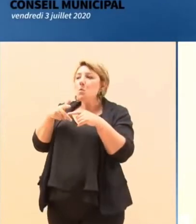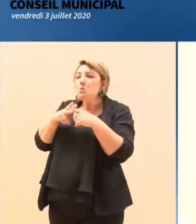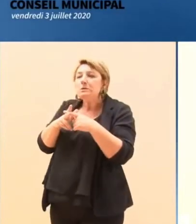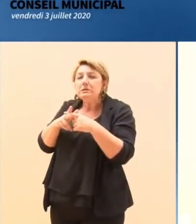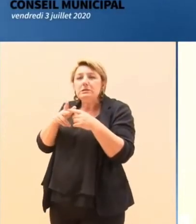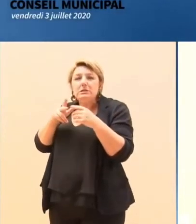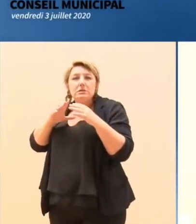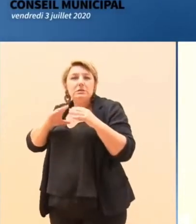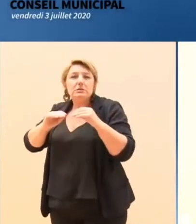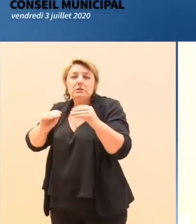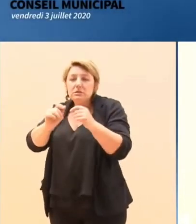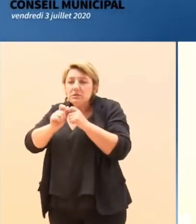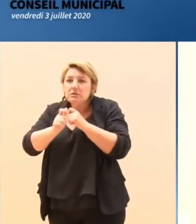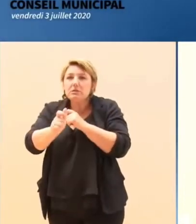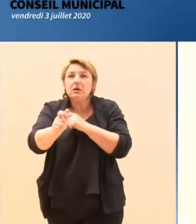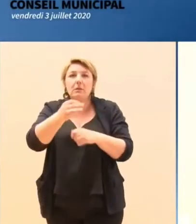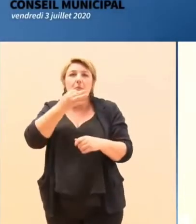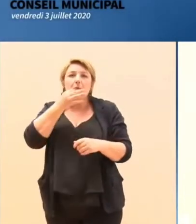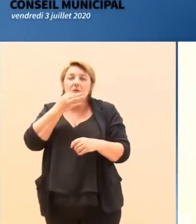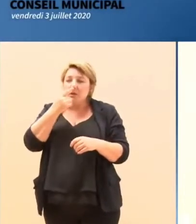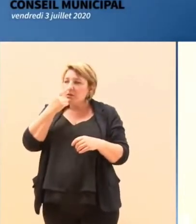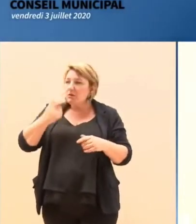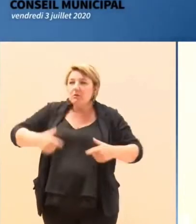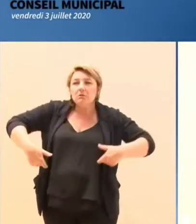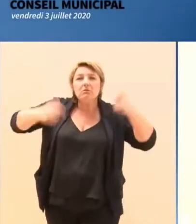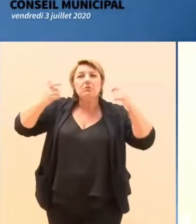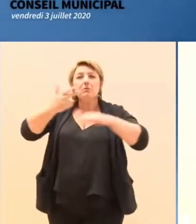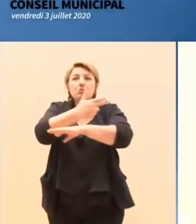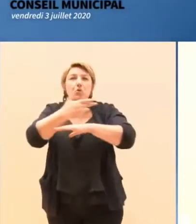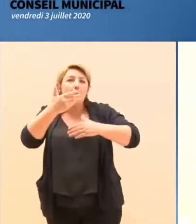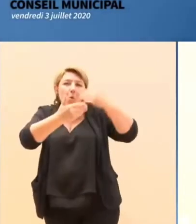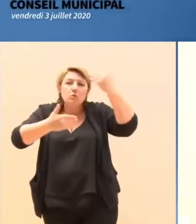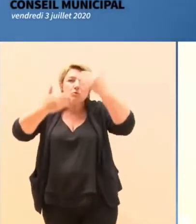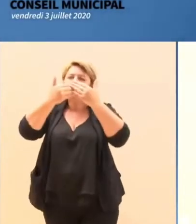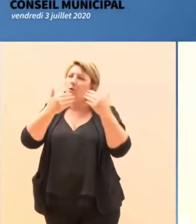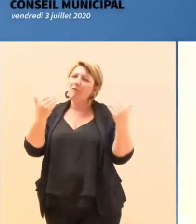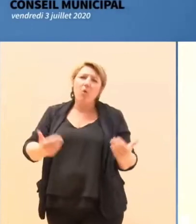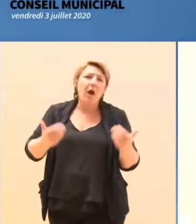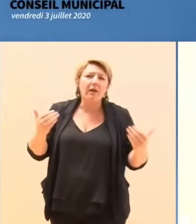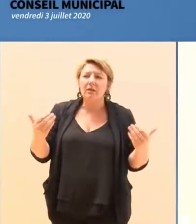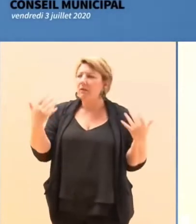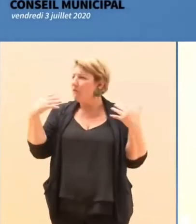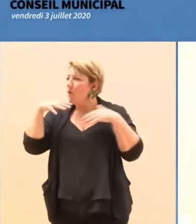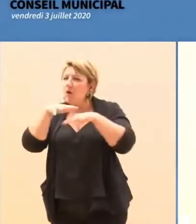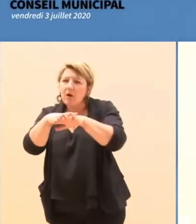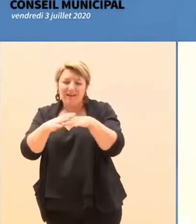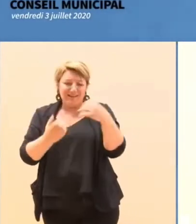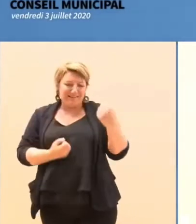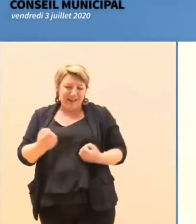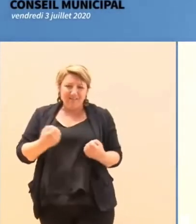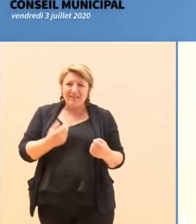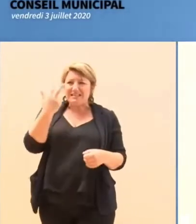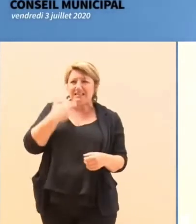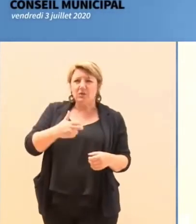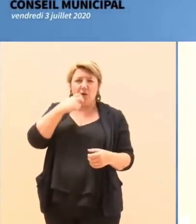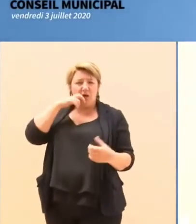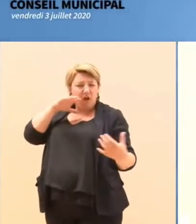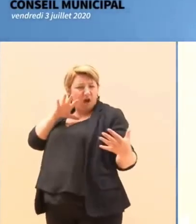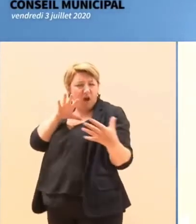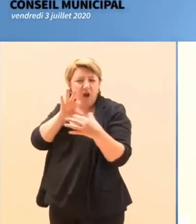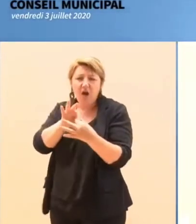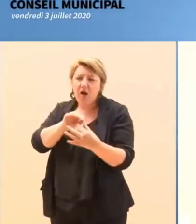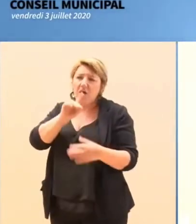stopper la gabegie de construction de bureaux, mutualiser, rapprocher les services des citoyens, se focaliser